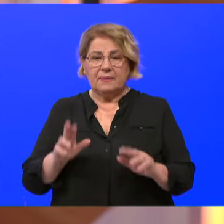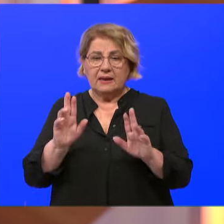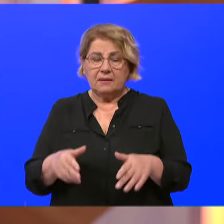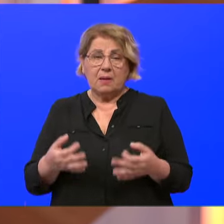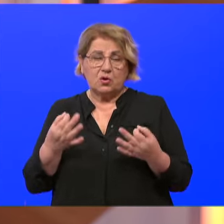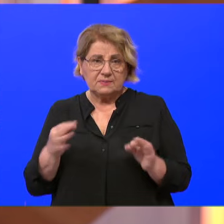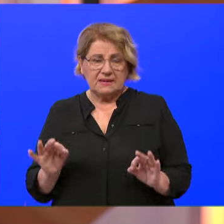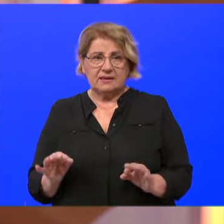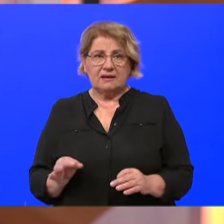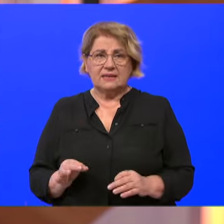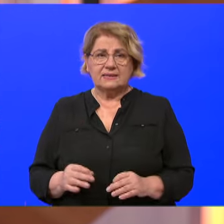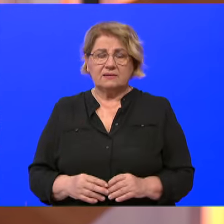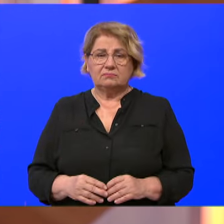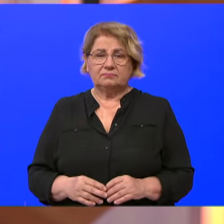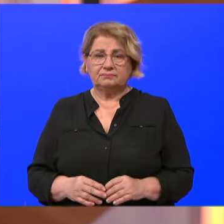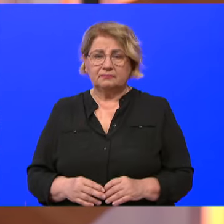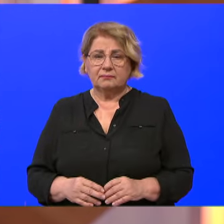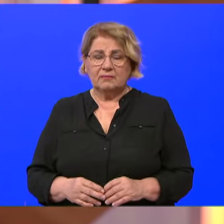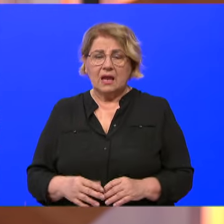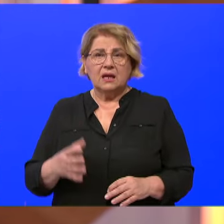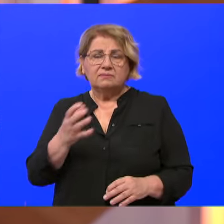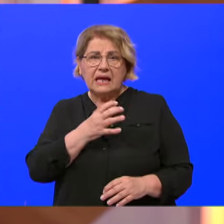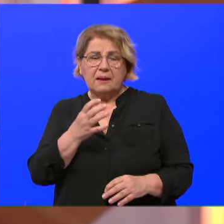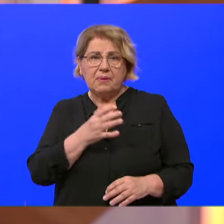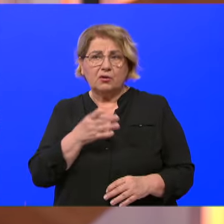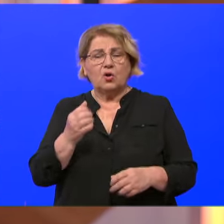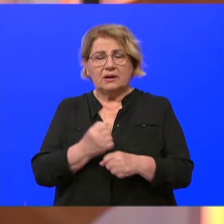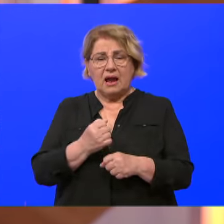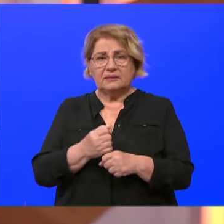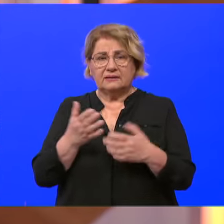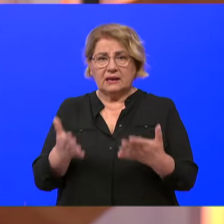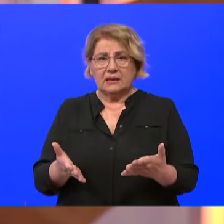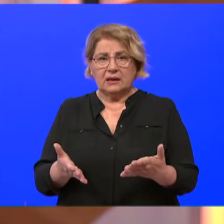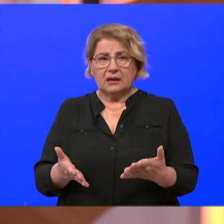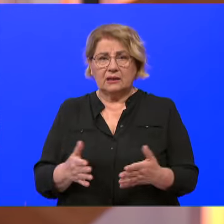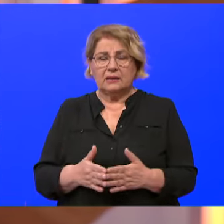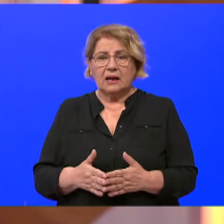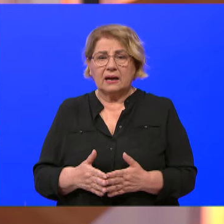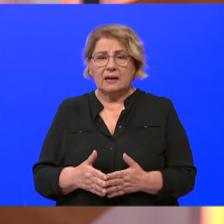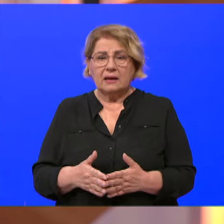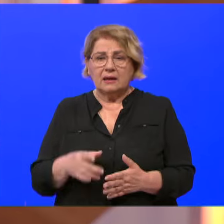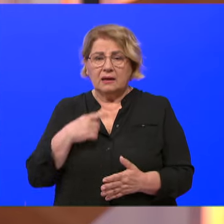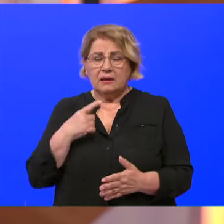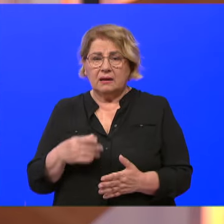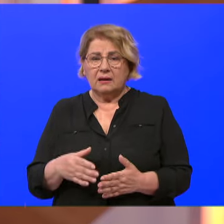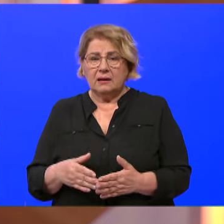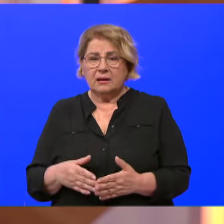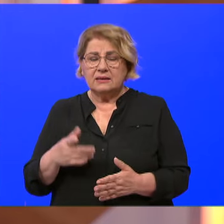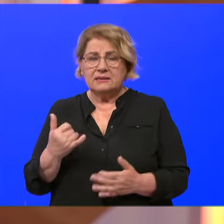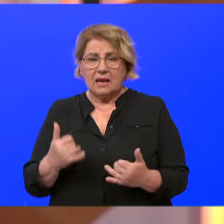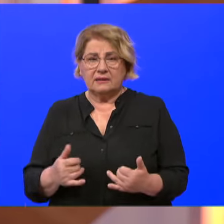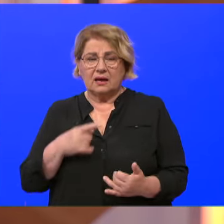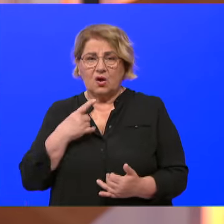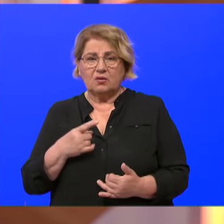specijaliste, nas terapeute koji se time bavimo, kao i kompletnom dekongestivnom. Ovom